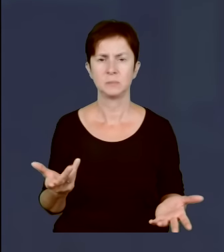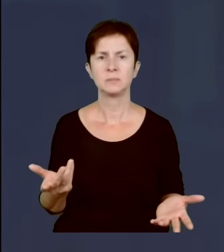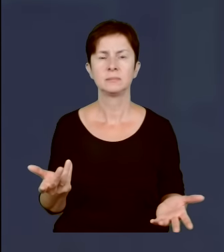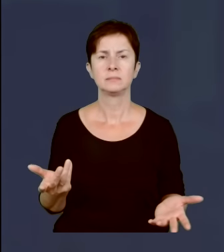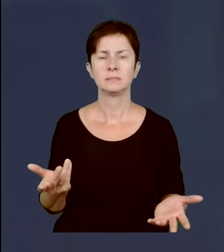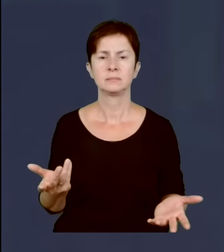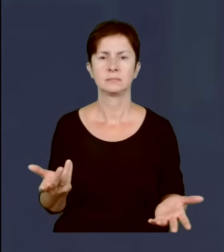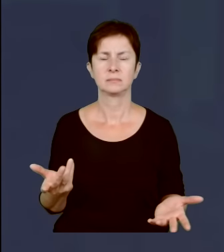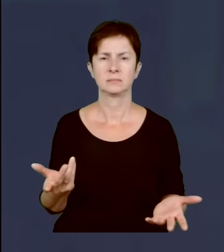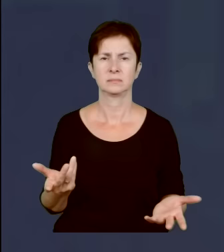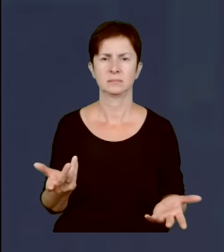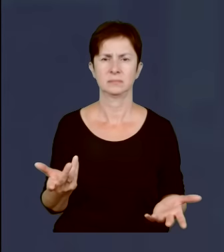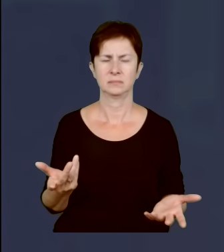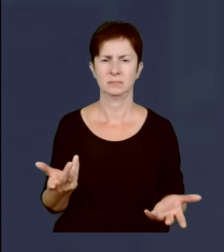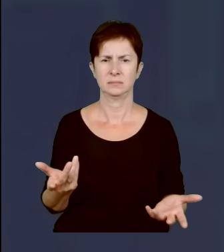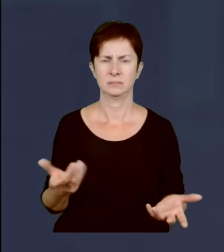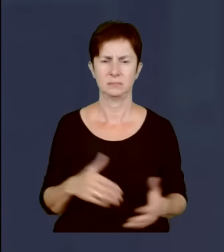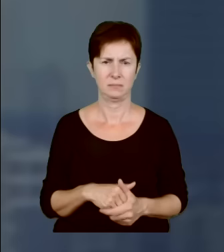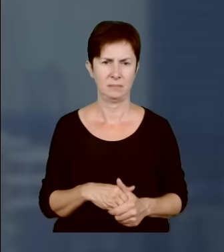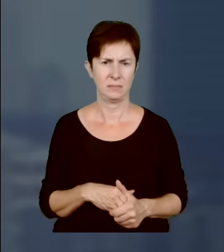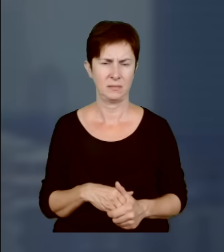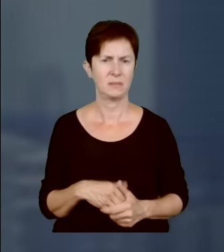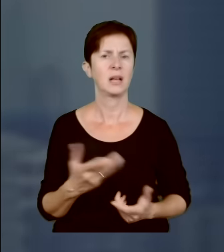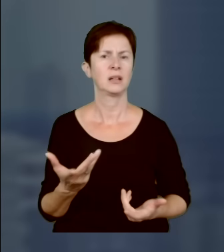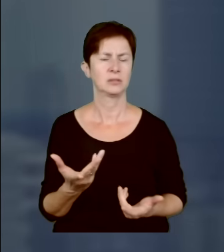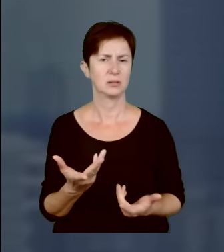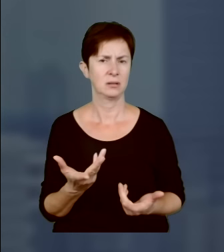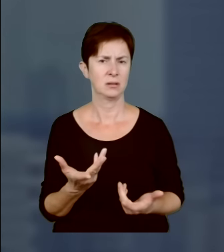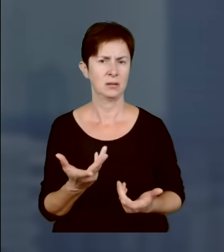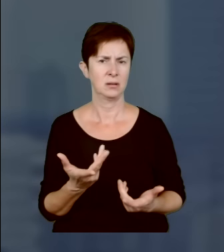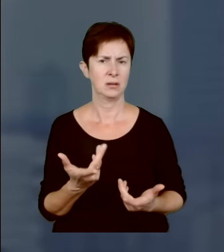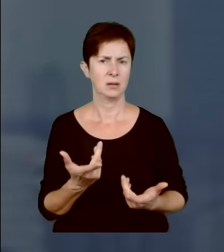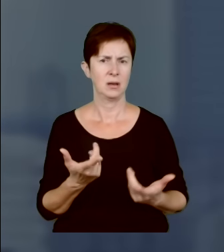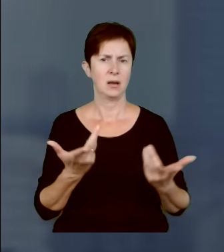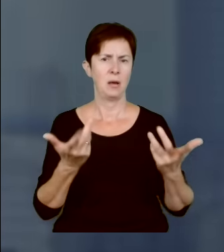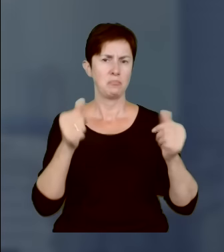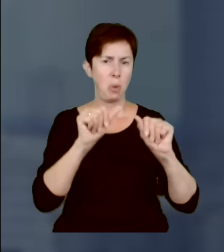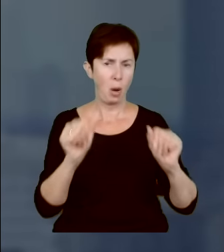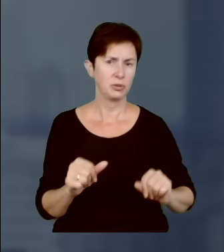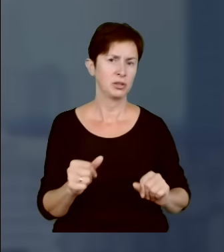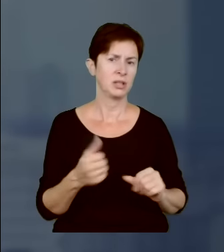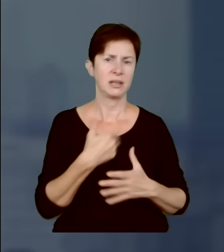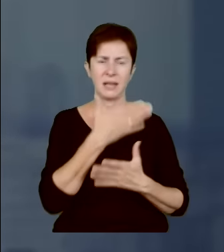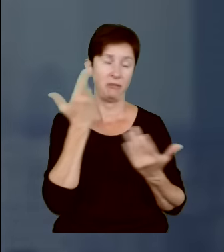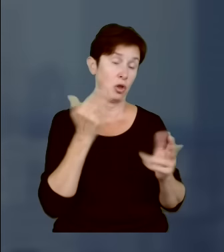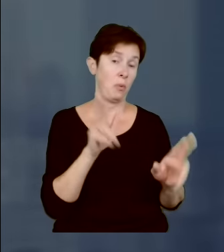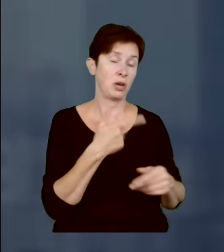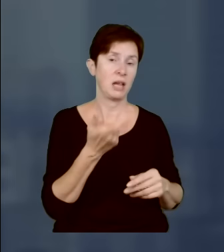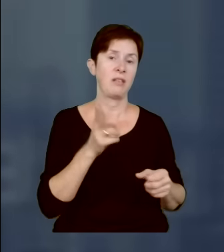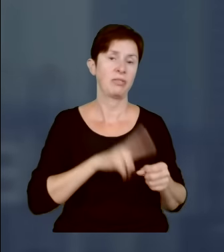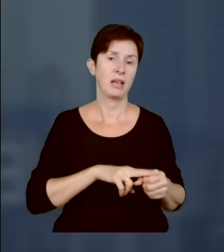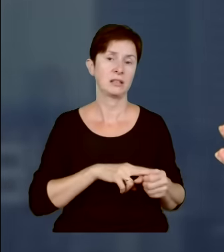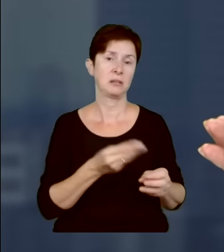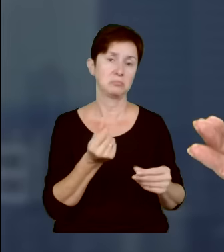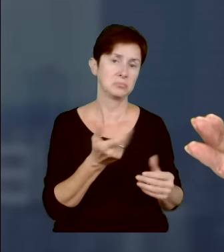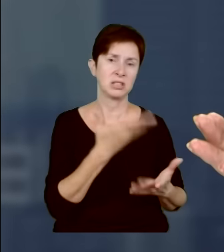straty majątkowe. No ale musi nam wystarczyć zapowiedź pomnika i ewentualne... Nie wiadomo kiedy, bo nie została podana data i nie wiadomo w